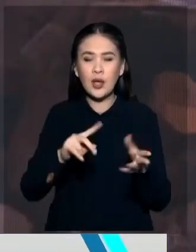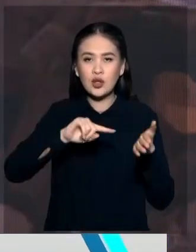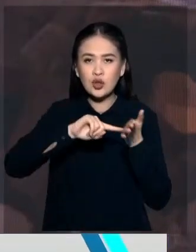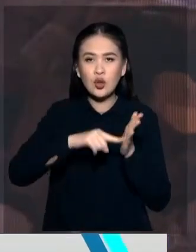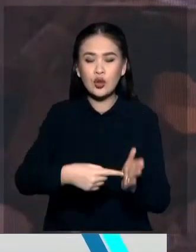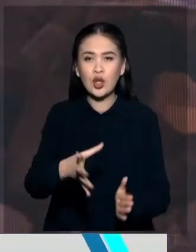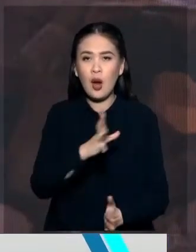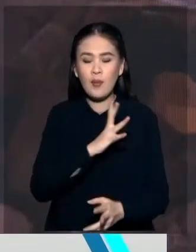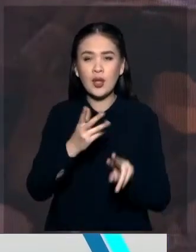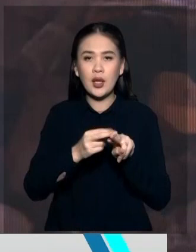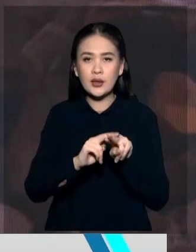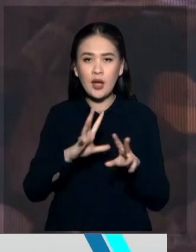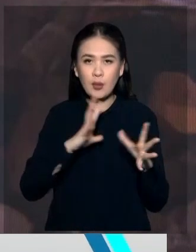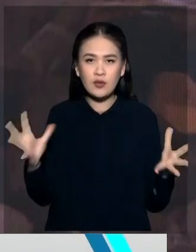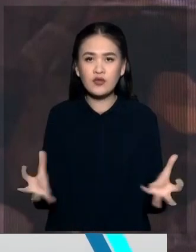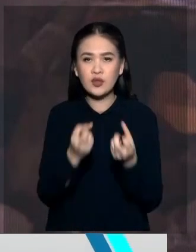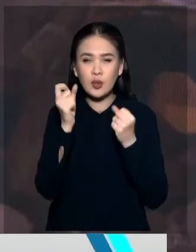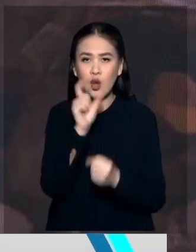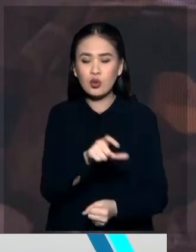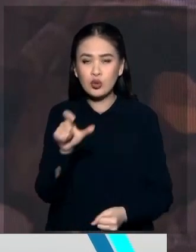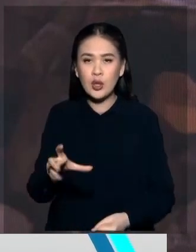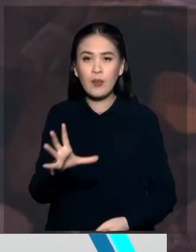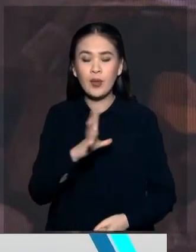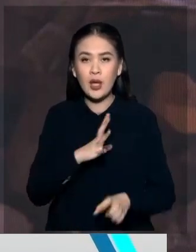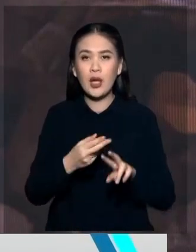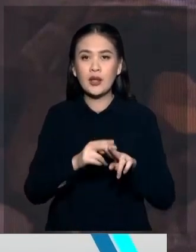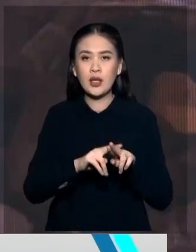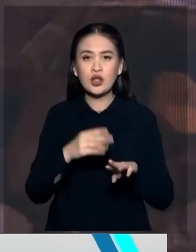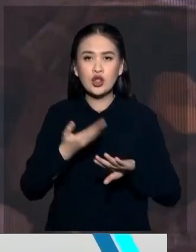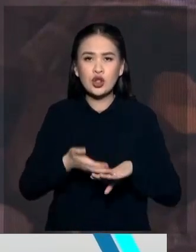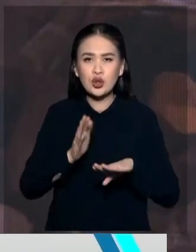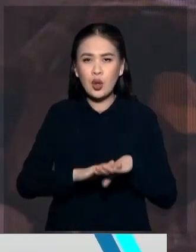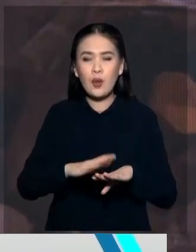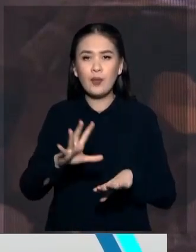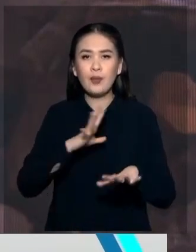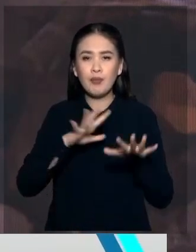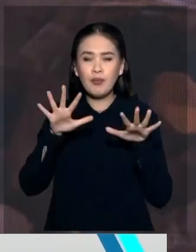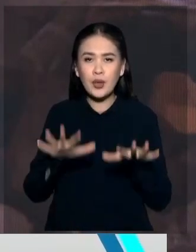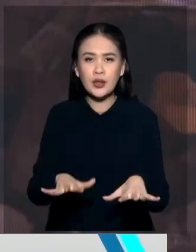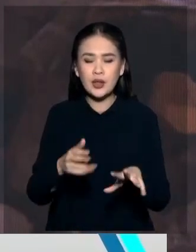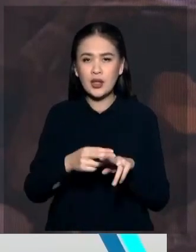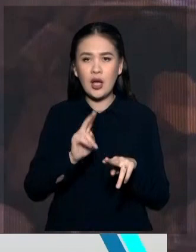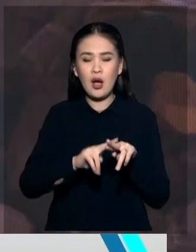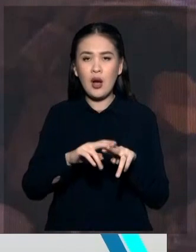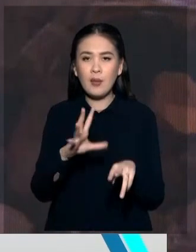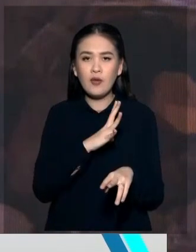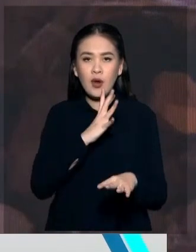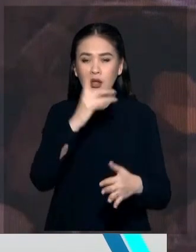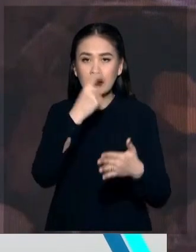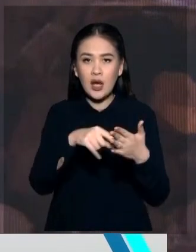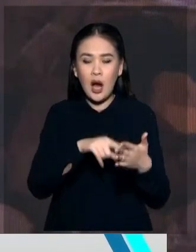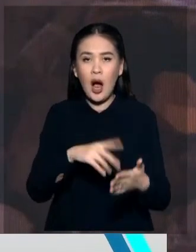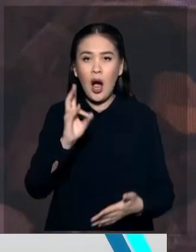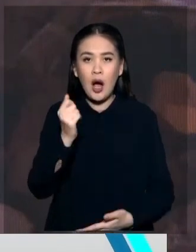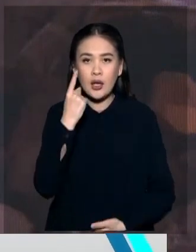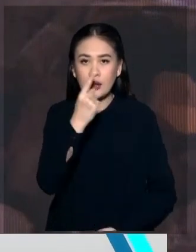и действительно вытаскивали людей, извлекали их из самых сложных мест, в это поверить очень сложно. Когда ты это видишь глазами,